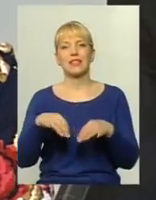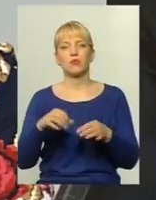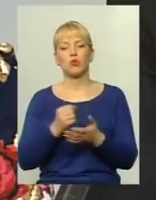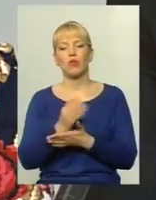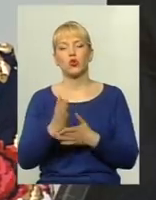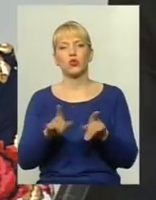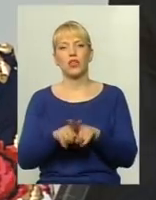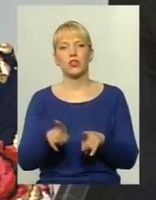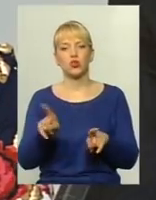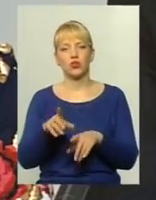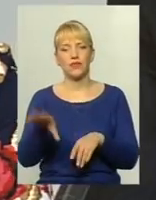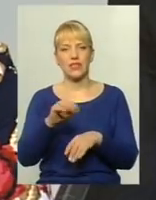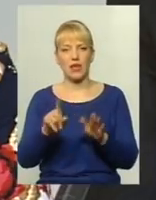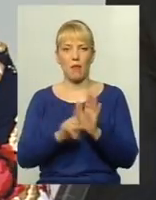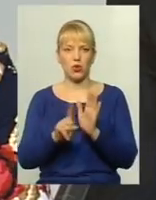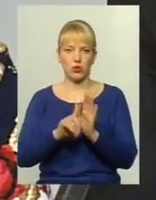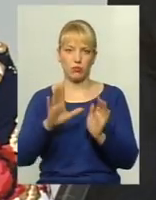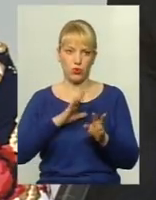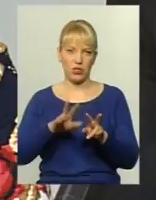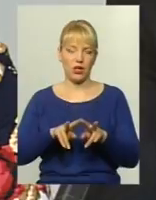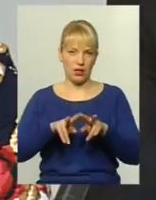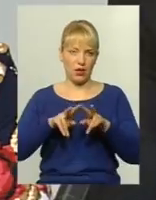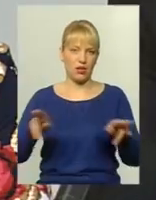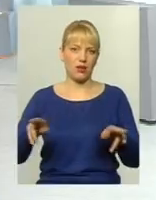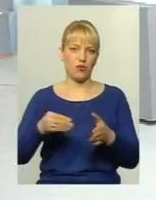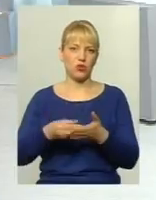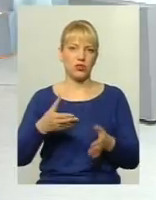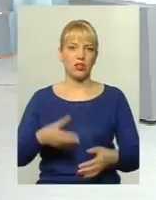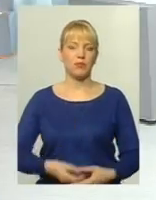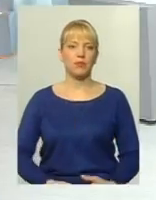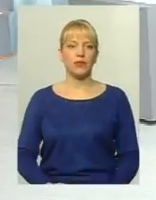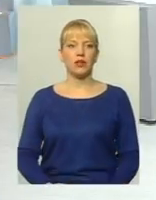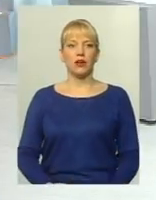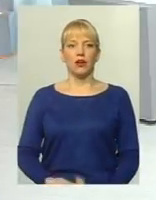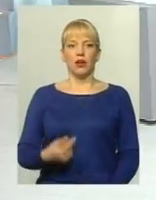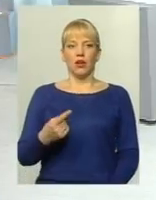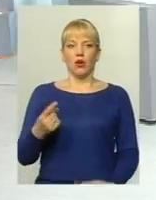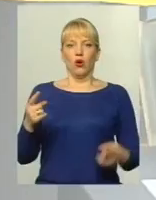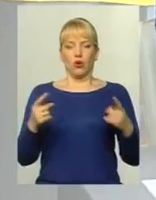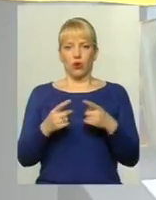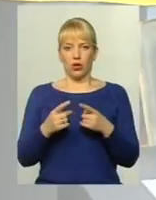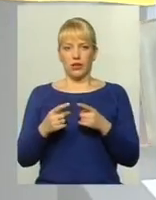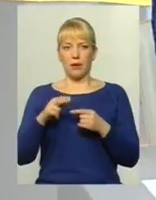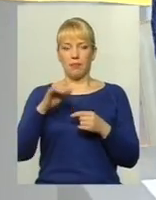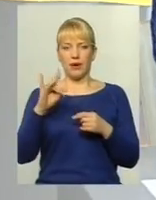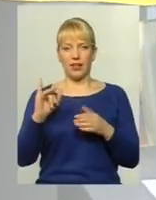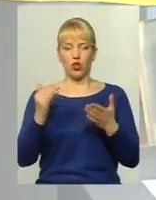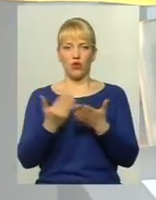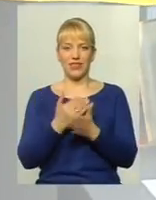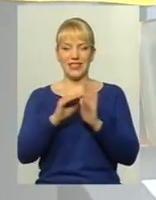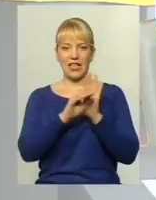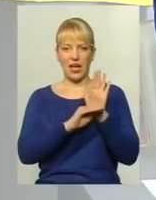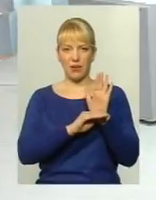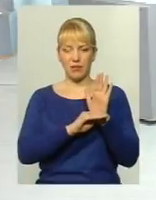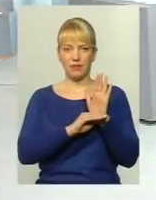таким чином, щоб всі маршрути були рівноційні. Одне дуже коротка ремарка. При новій схемі